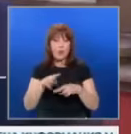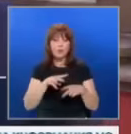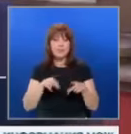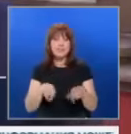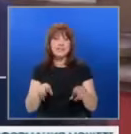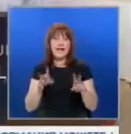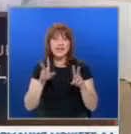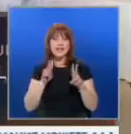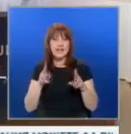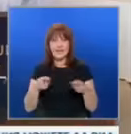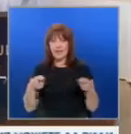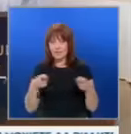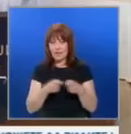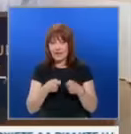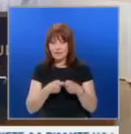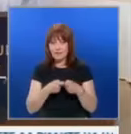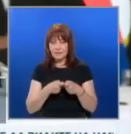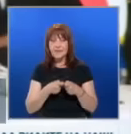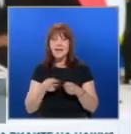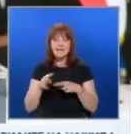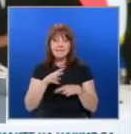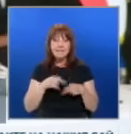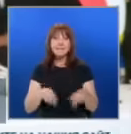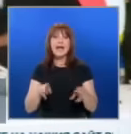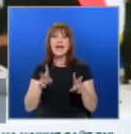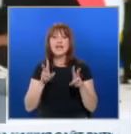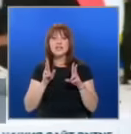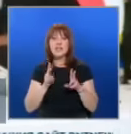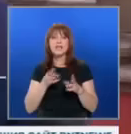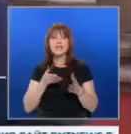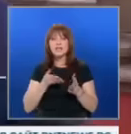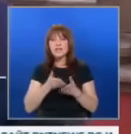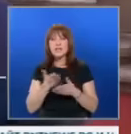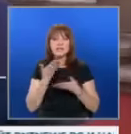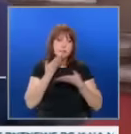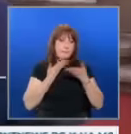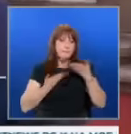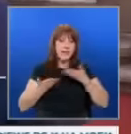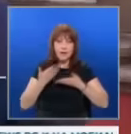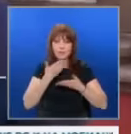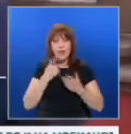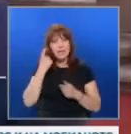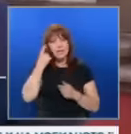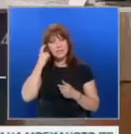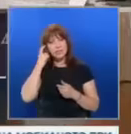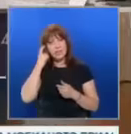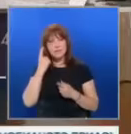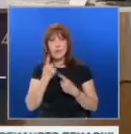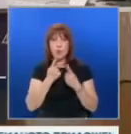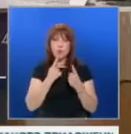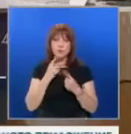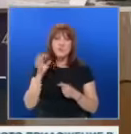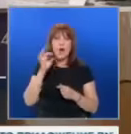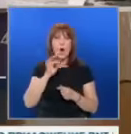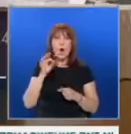тази война на бойното поле към търсене на решение чрез преговори съобразно устава на ОНИ. В